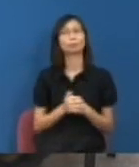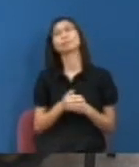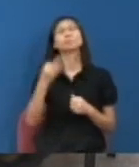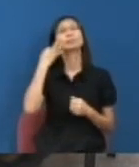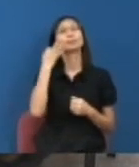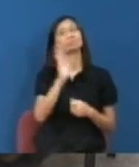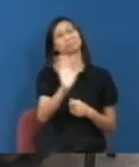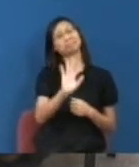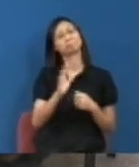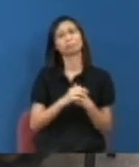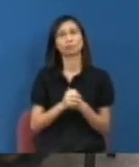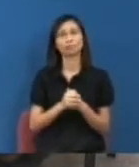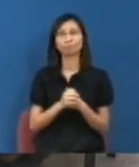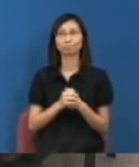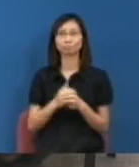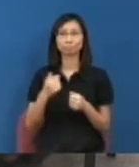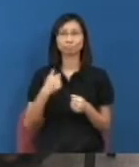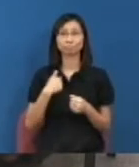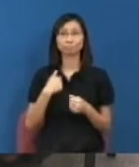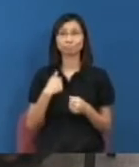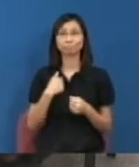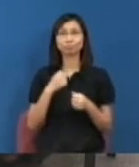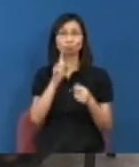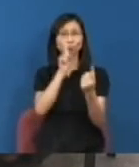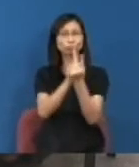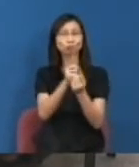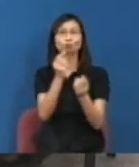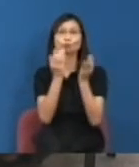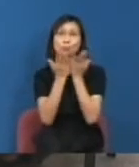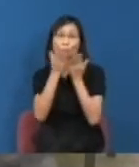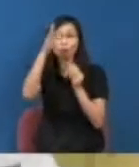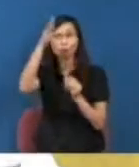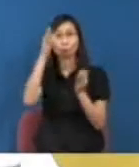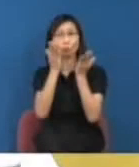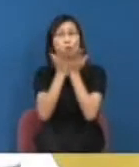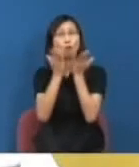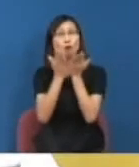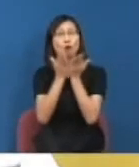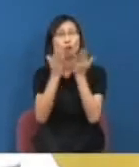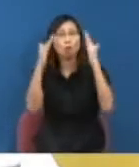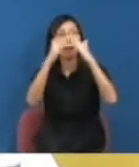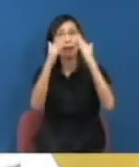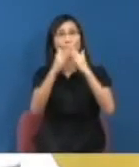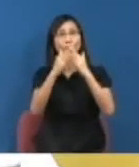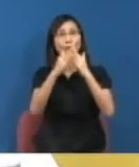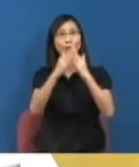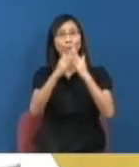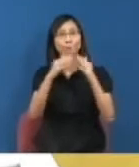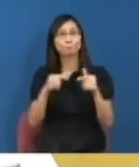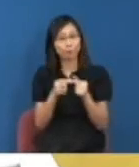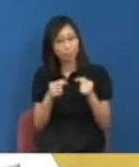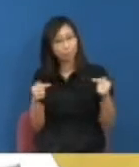名單之列當然對於這間學校是另外一種的感情更加多因為我都在